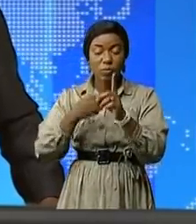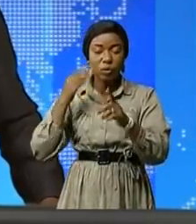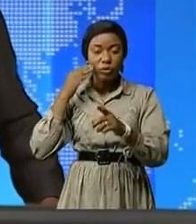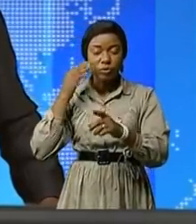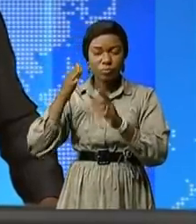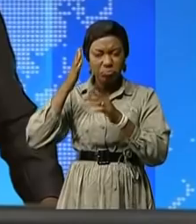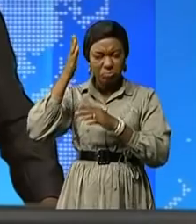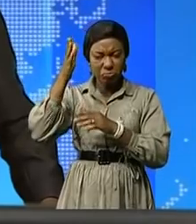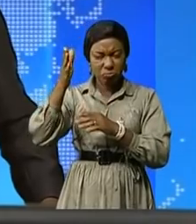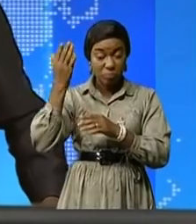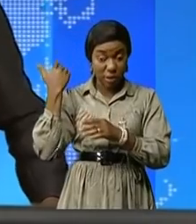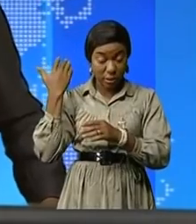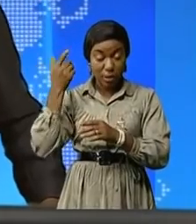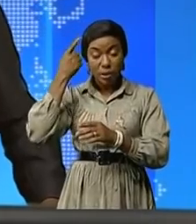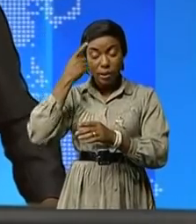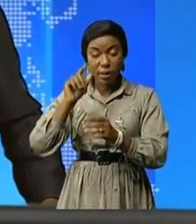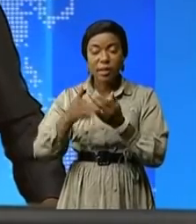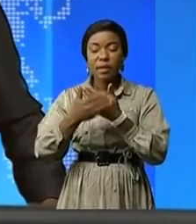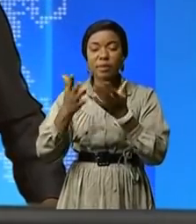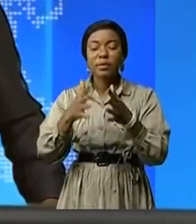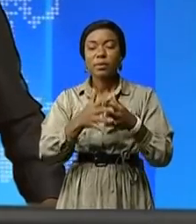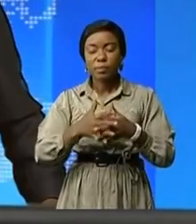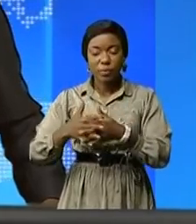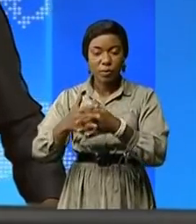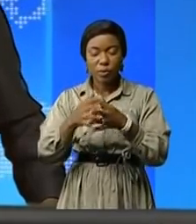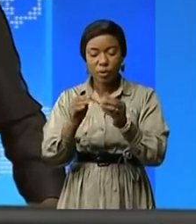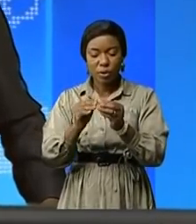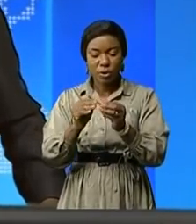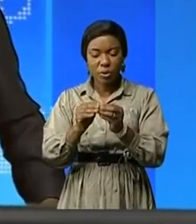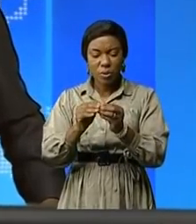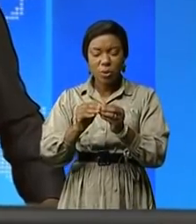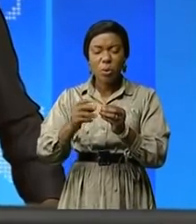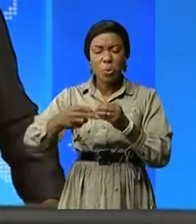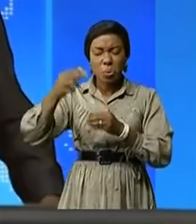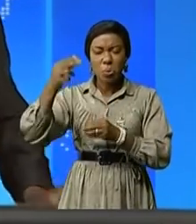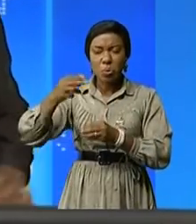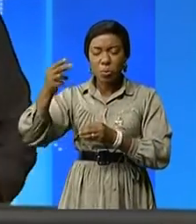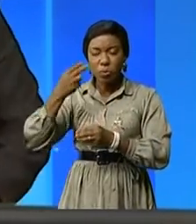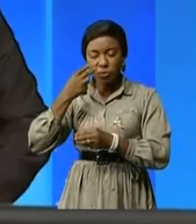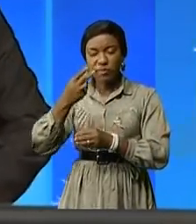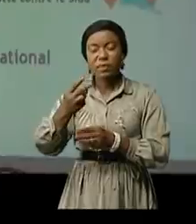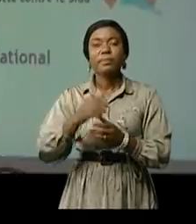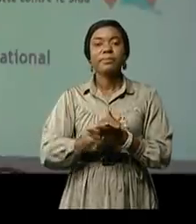York lors de la tenue du sommet de haut niveau sur le VIH-SIDA. Un reportage de Constance Malanga.